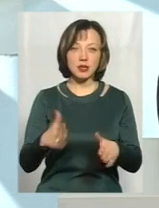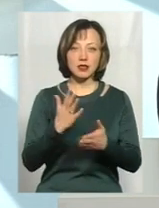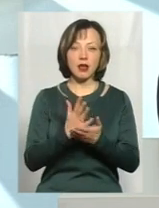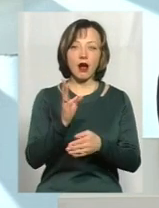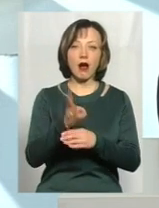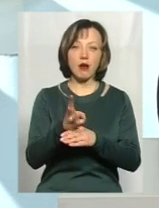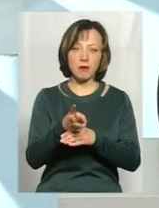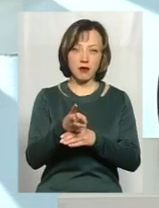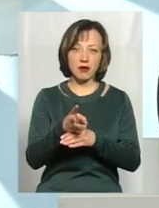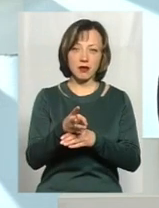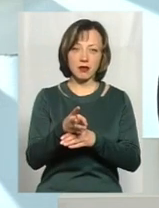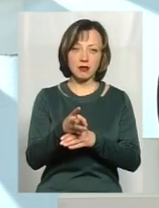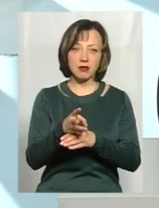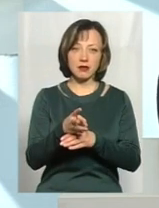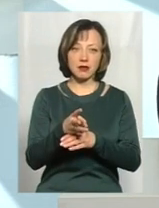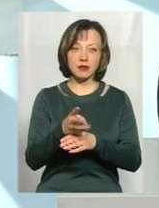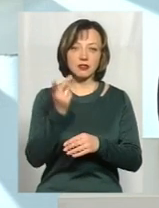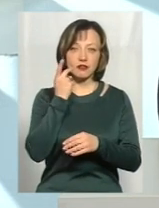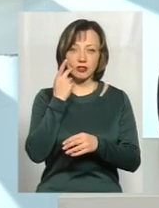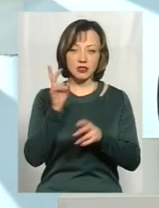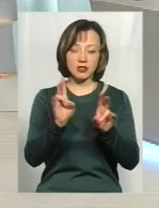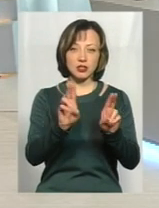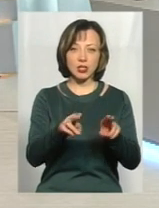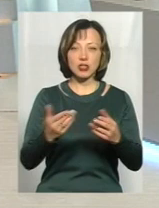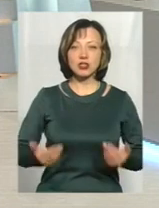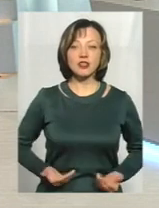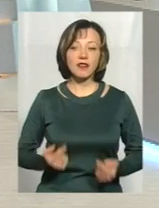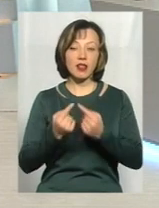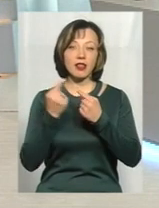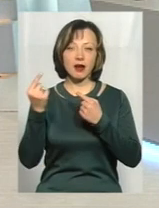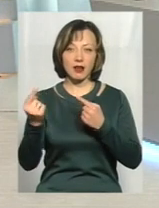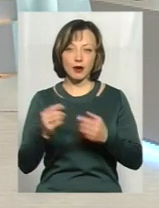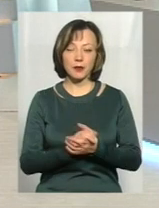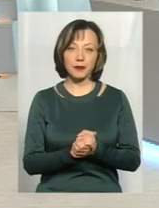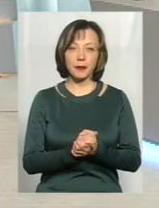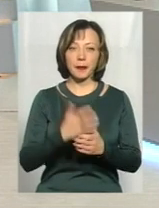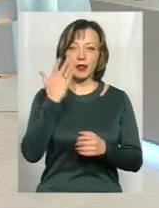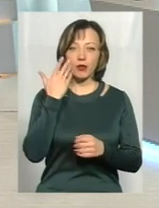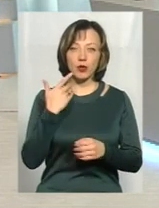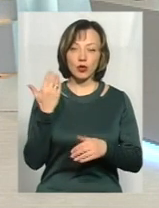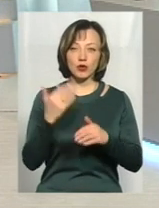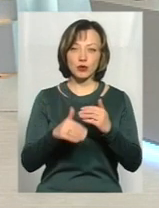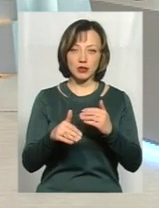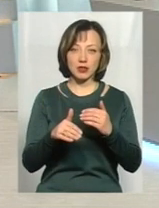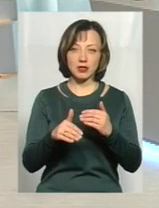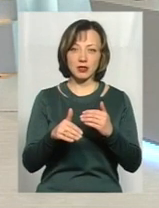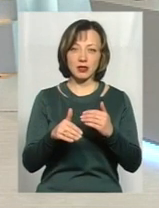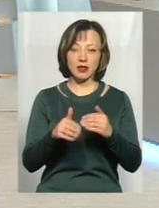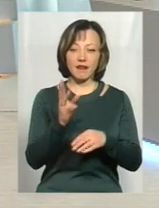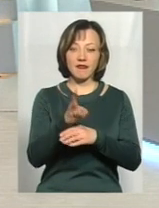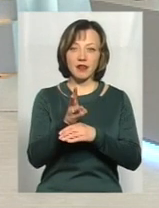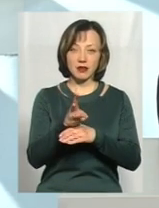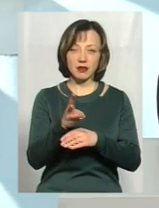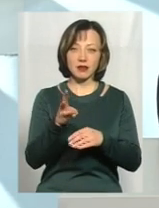відеоспостереження. Він завідомо це робив, а живе трошки далі. І коли ми вже зняли відео з камер